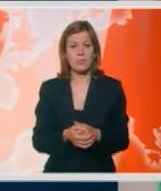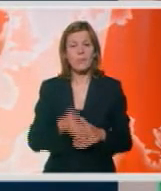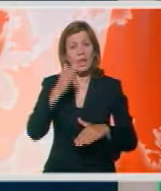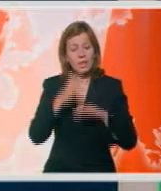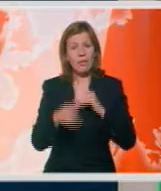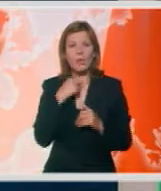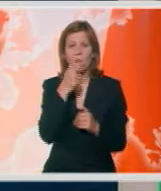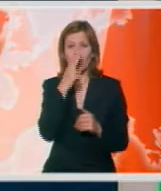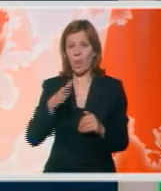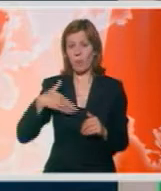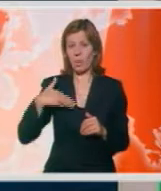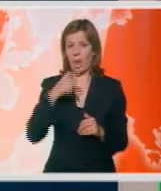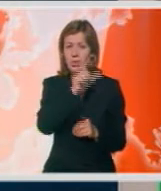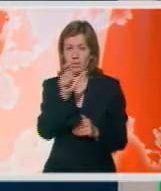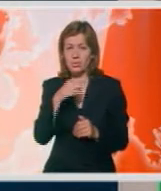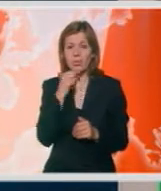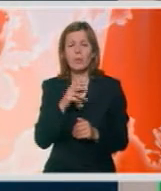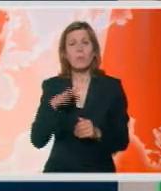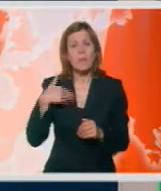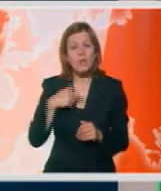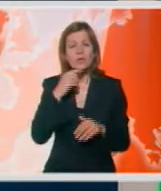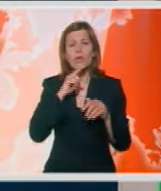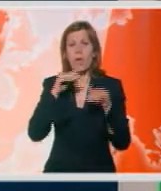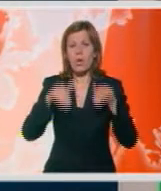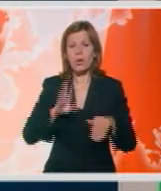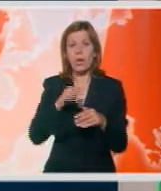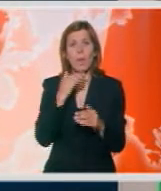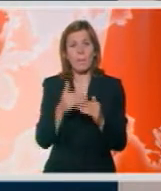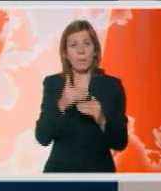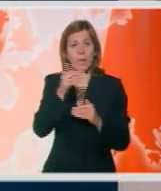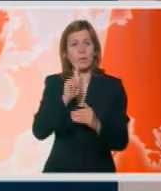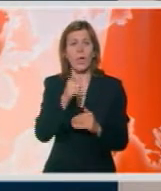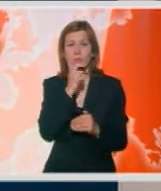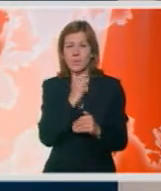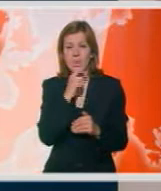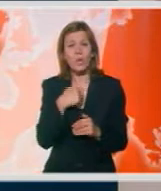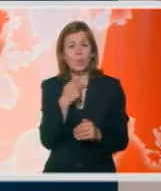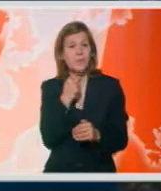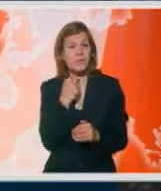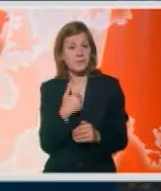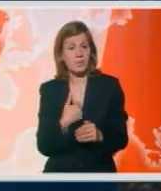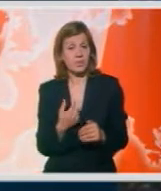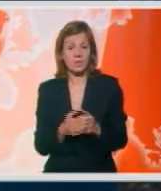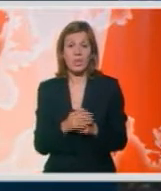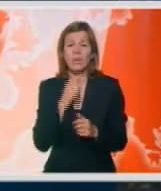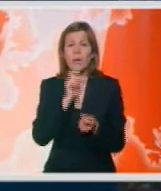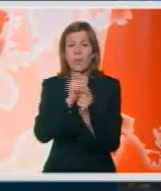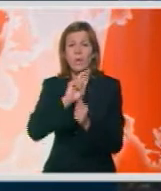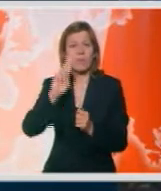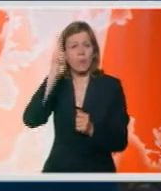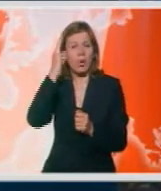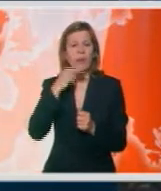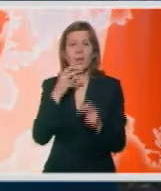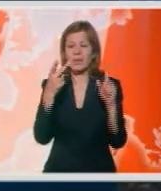Definitivno se vidi da mlađa generacija, da mlađi igrači imaju prednost nad starijima i to mi se sviđa. Pokjer je sve popularniji na